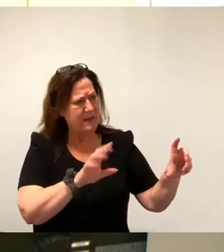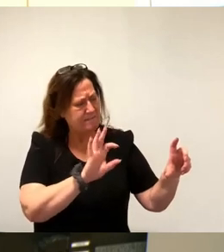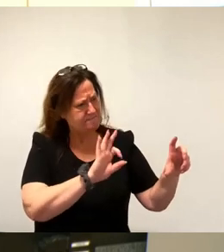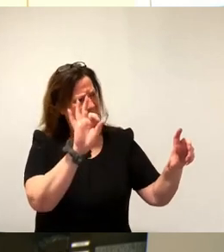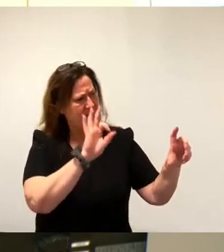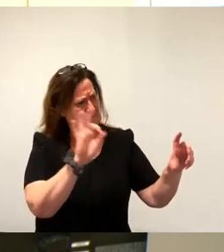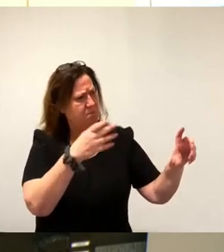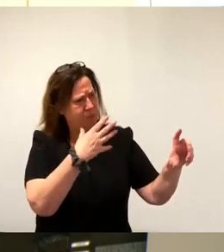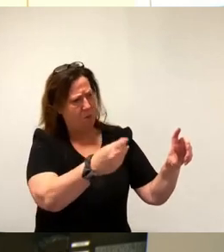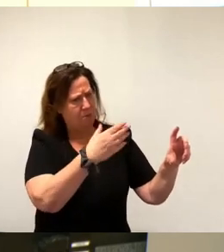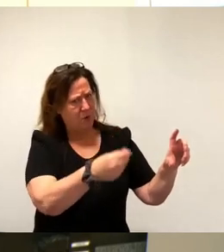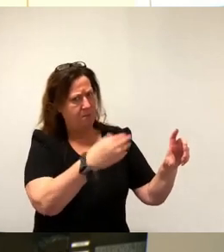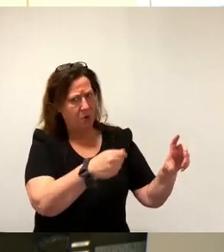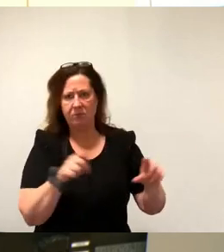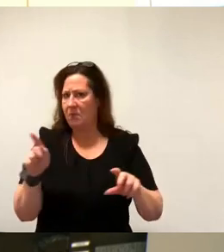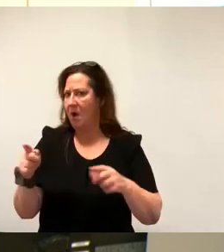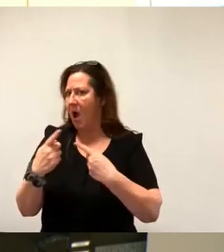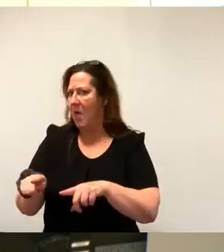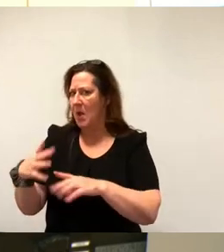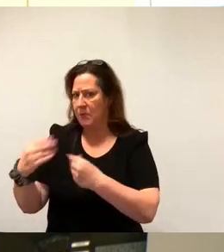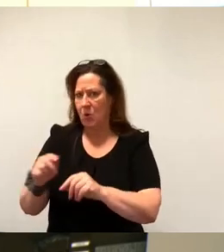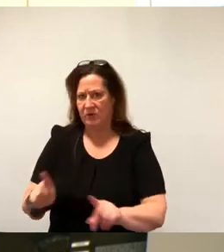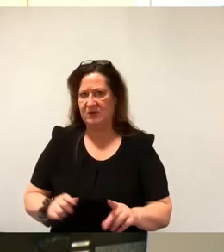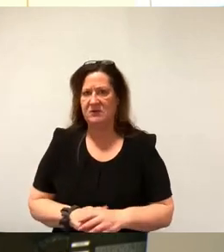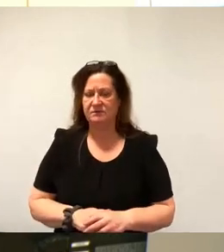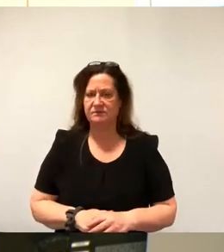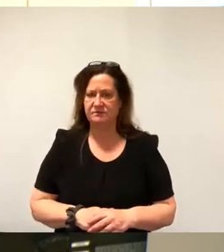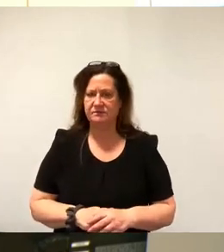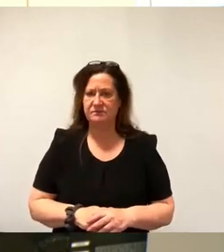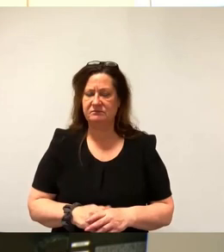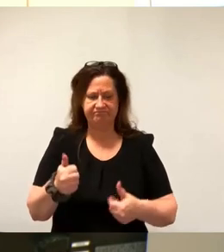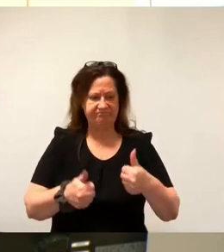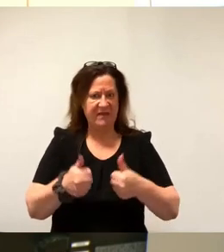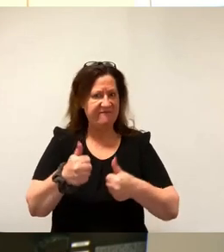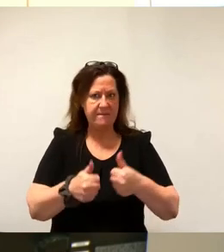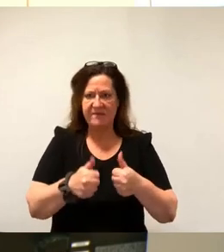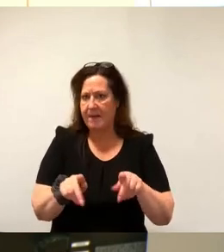all die anderen Wettbewerber. Meine Damen und Herren,